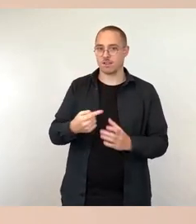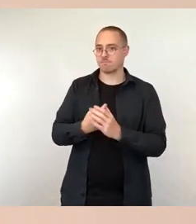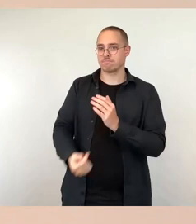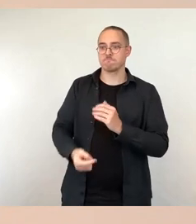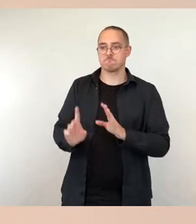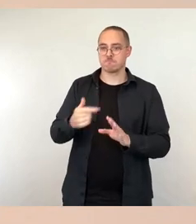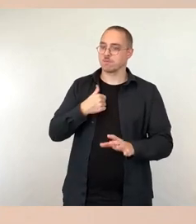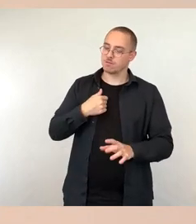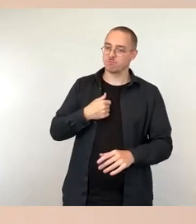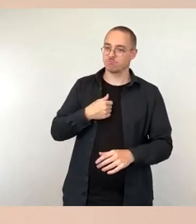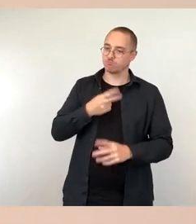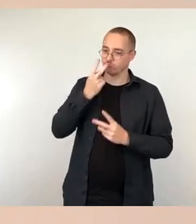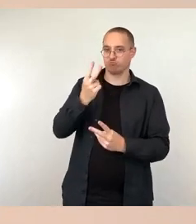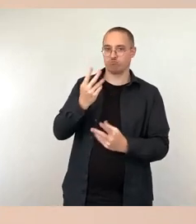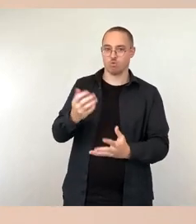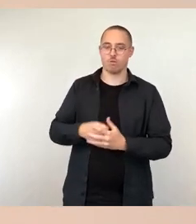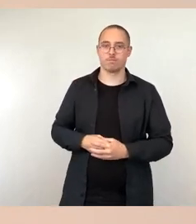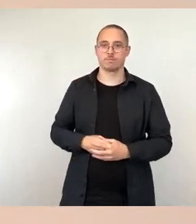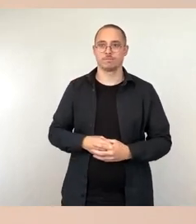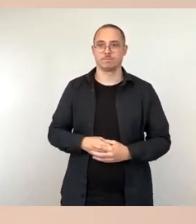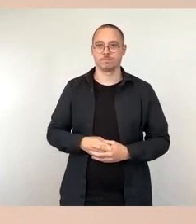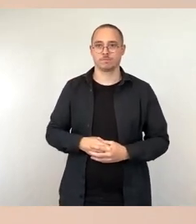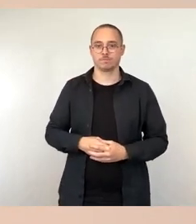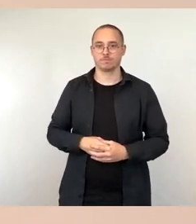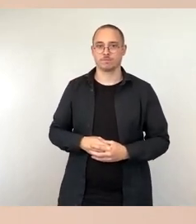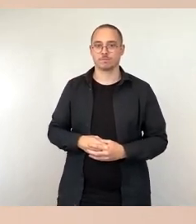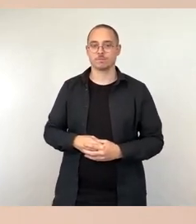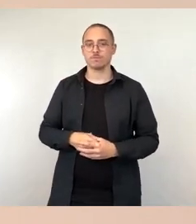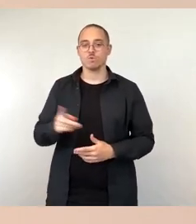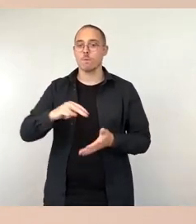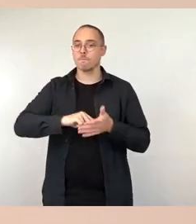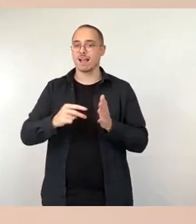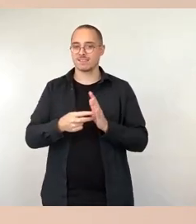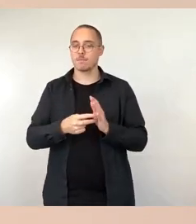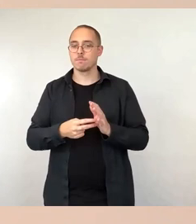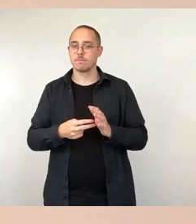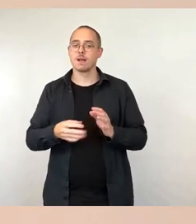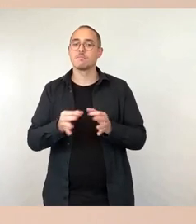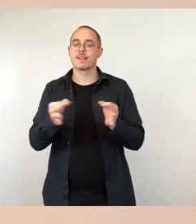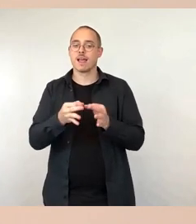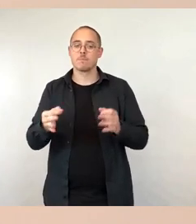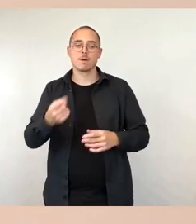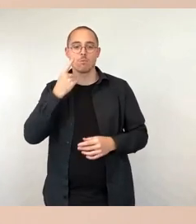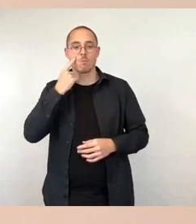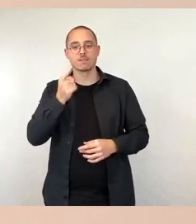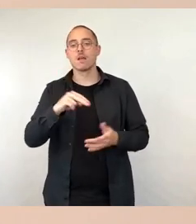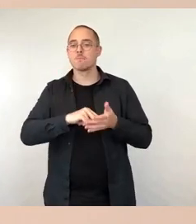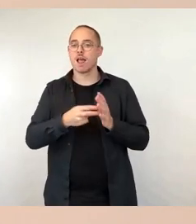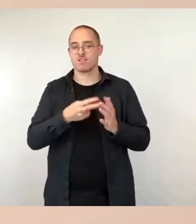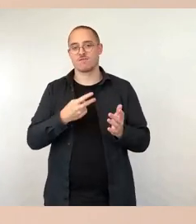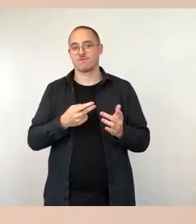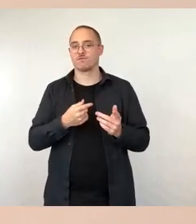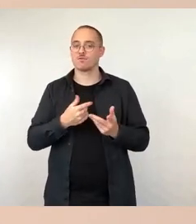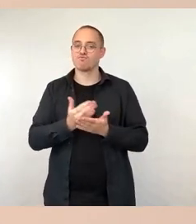ein Teil der Maßnahmen, die gerade planerisch vorbereitet werden. Wo ich jetzt gesagt habe, die lese ich jetzt nicht einfach alle